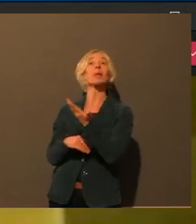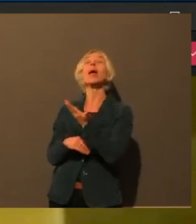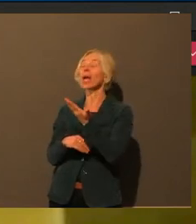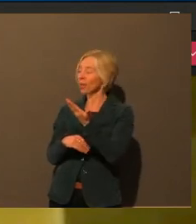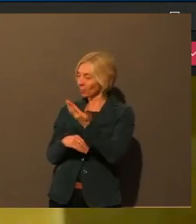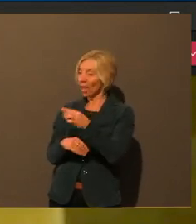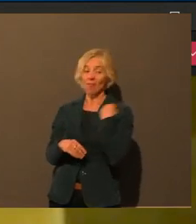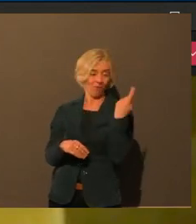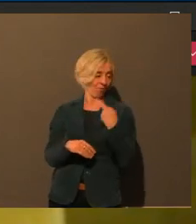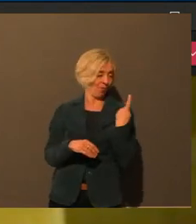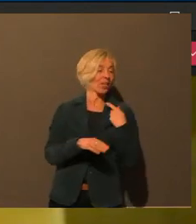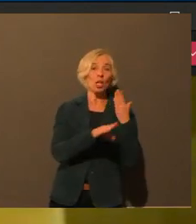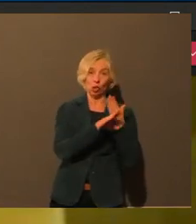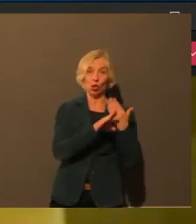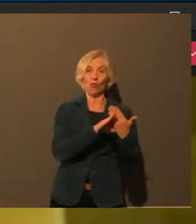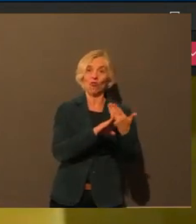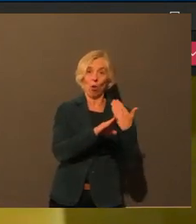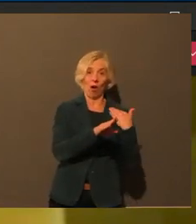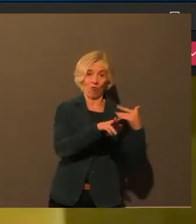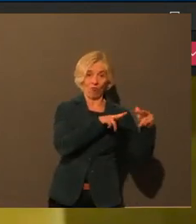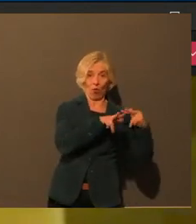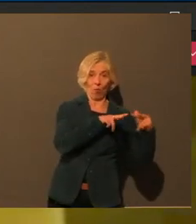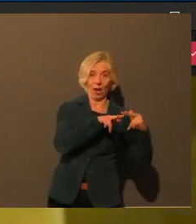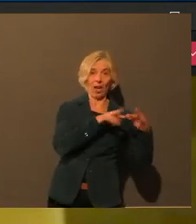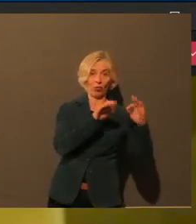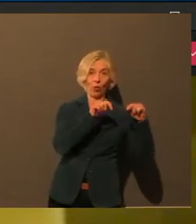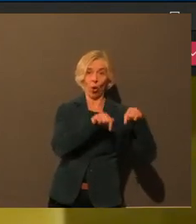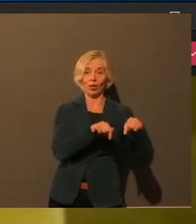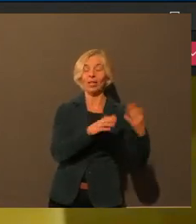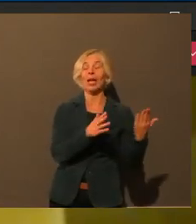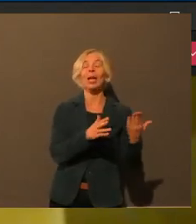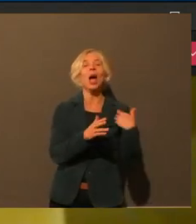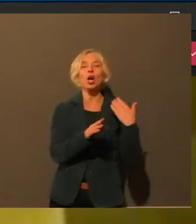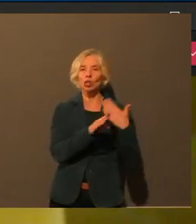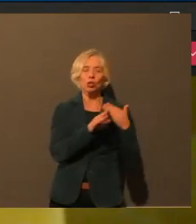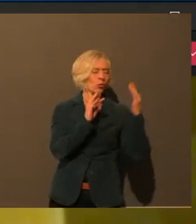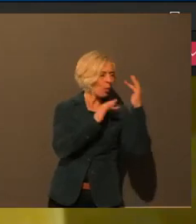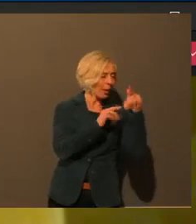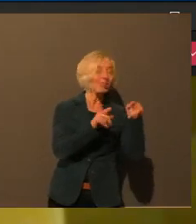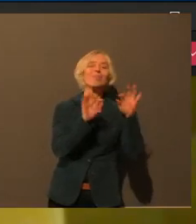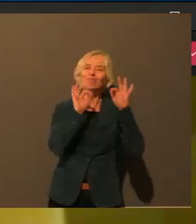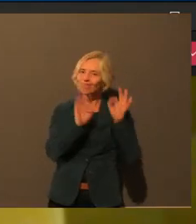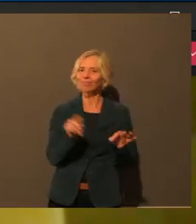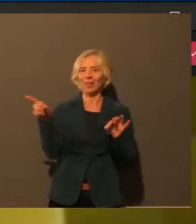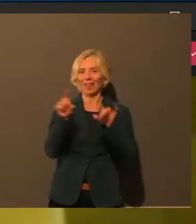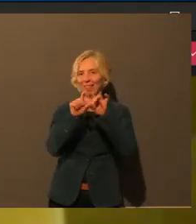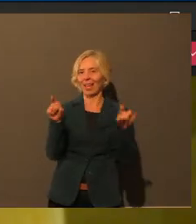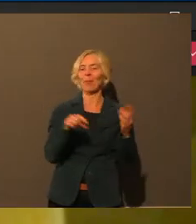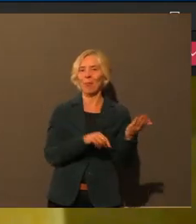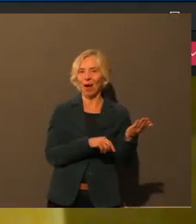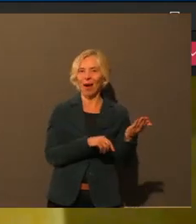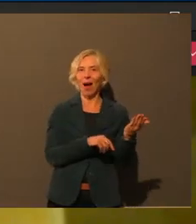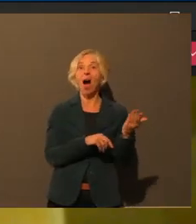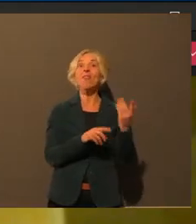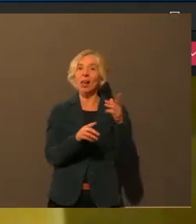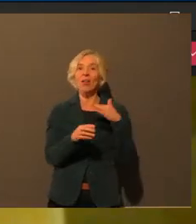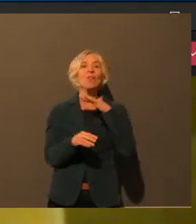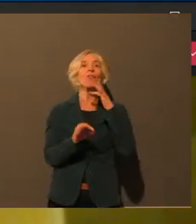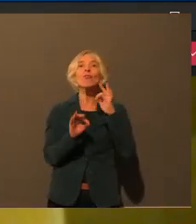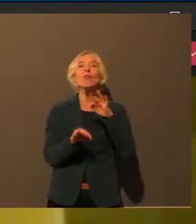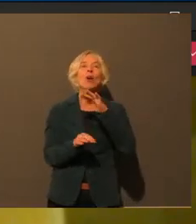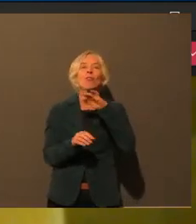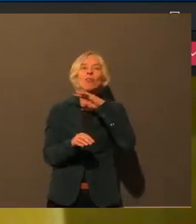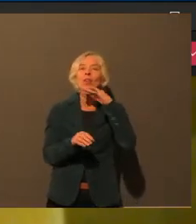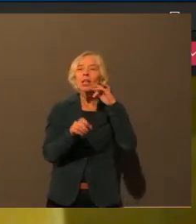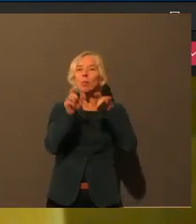häufig für viele Menschen ist ja Weihnachten und die Weihnachtszeit schon auch eine kritische Zeit. Und